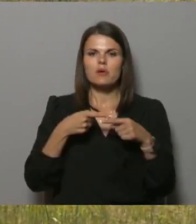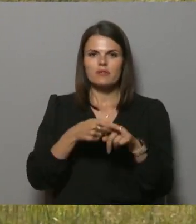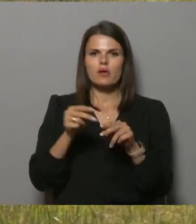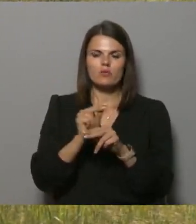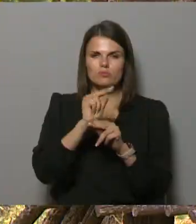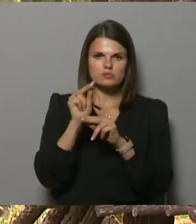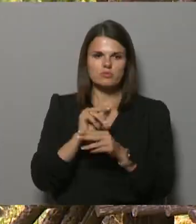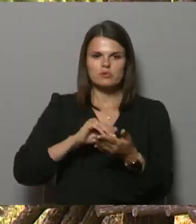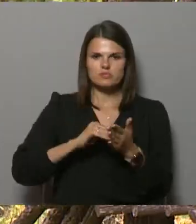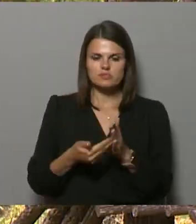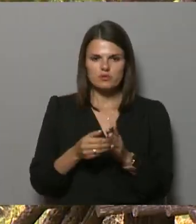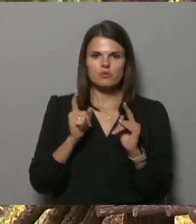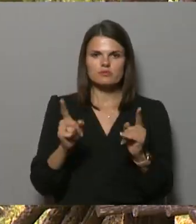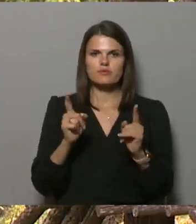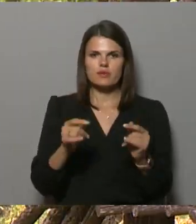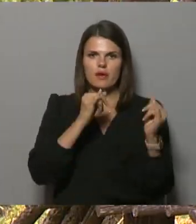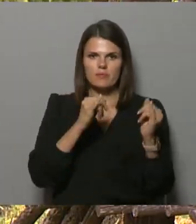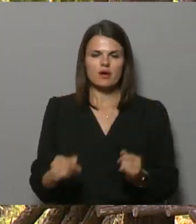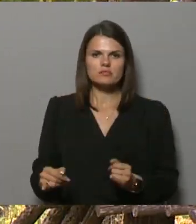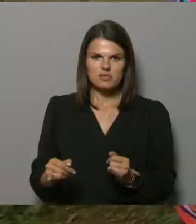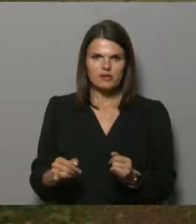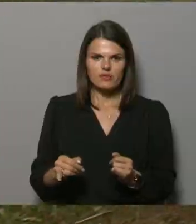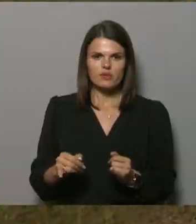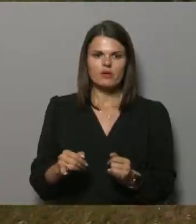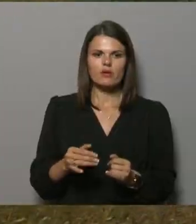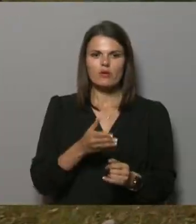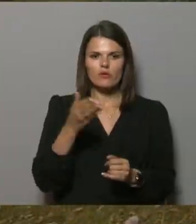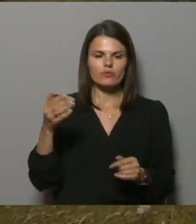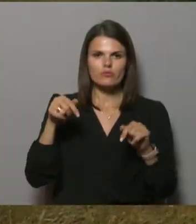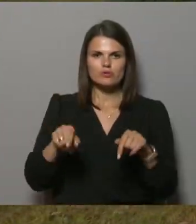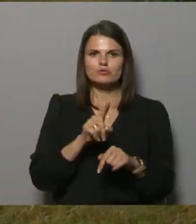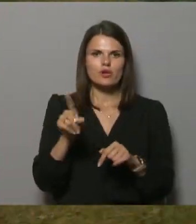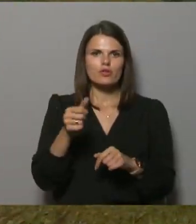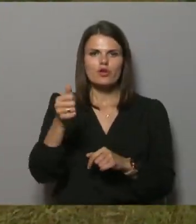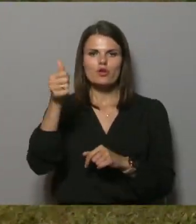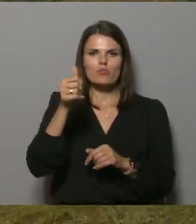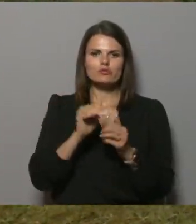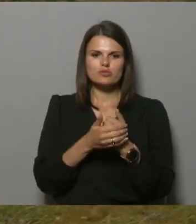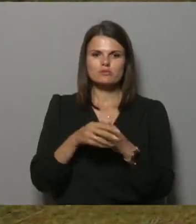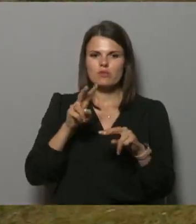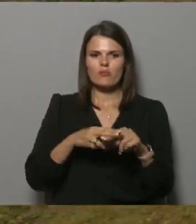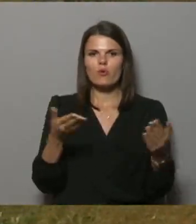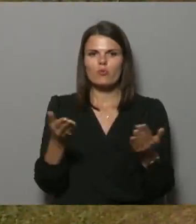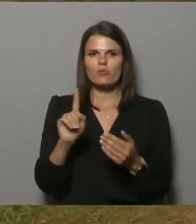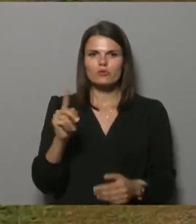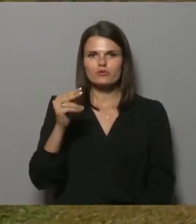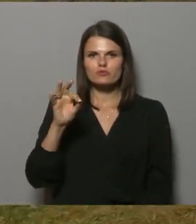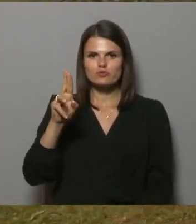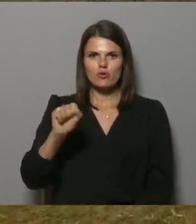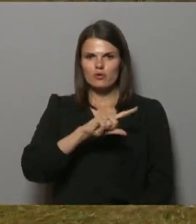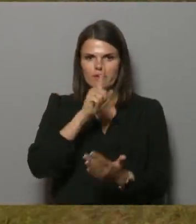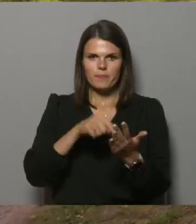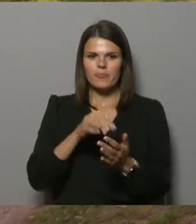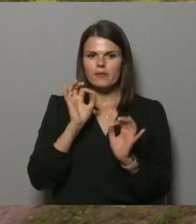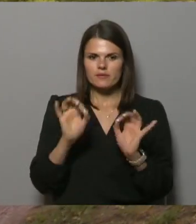uzlabojumi, situācija ir tikai pasliktinājusies. Jums ir tā kāda īpašā slēptuve, kur ir zona? Īstnībā